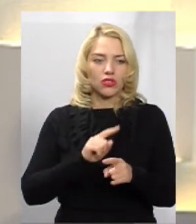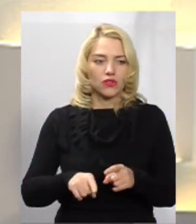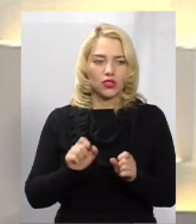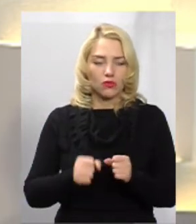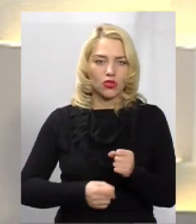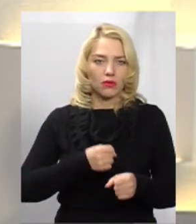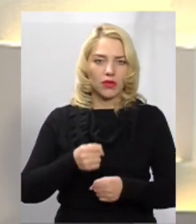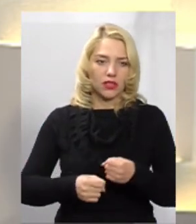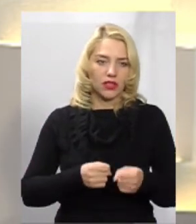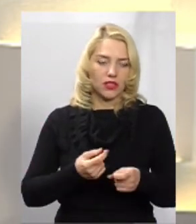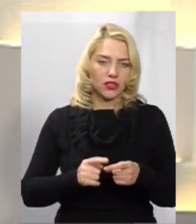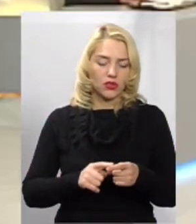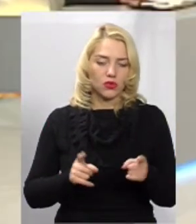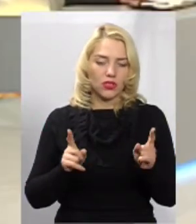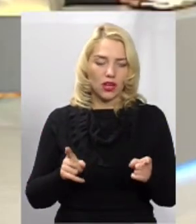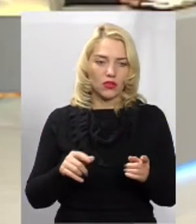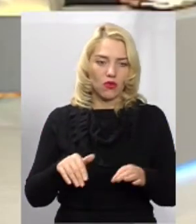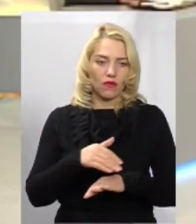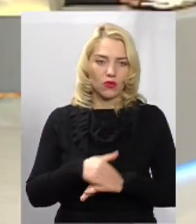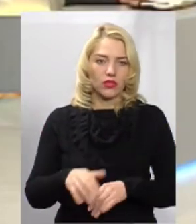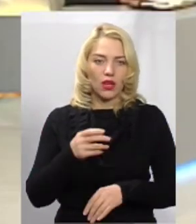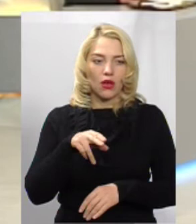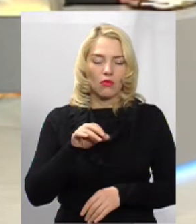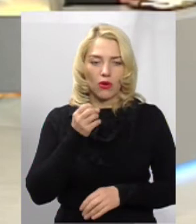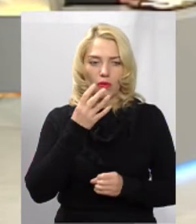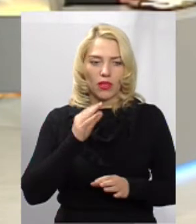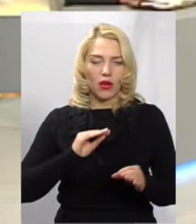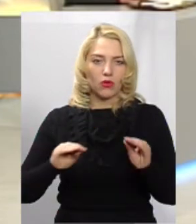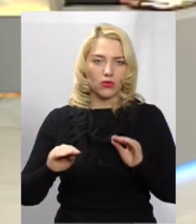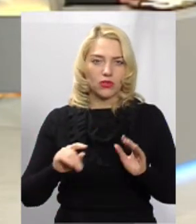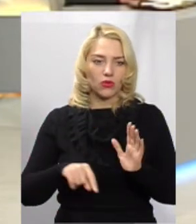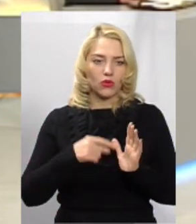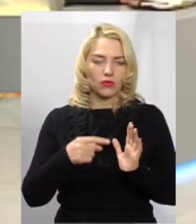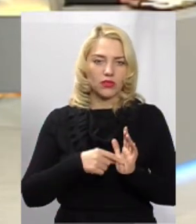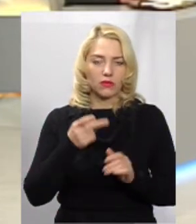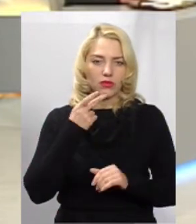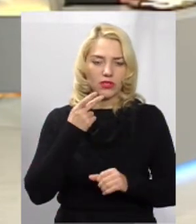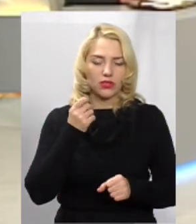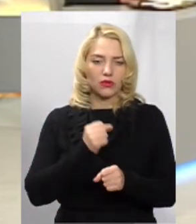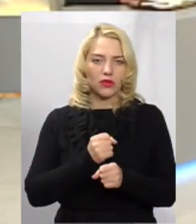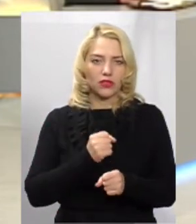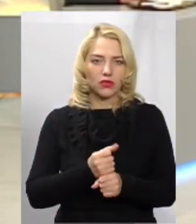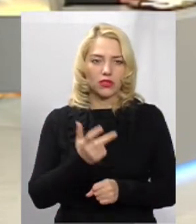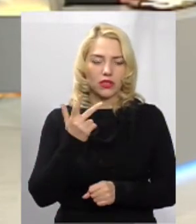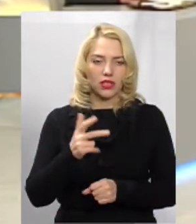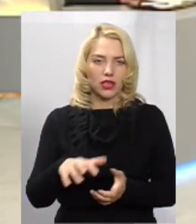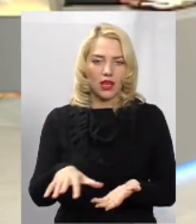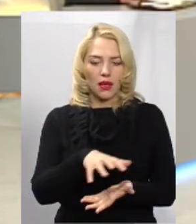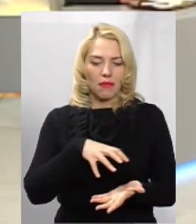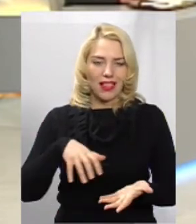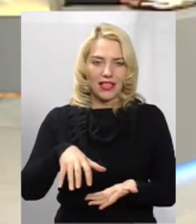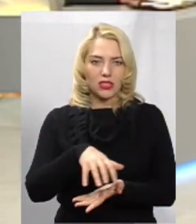проїхати цю ділянку вулиці Бандери. По благоустрою. У місті постійно працюють три пулососи,